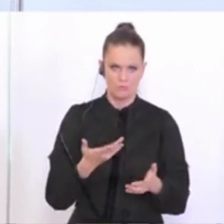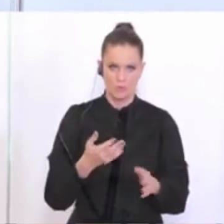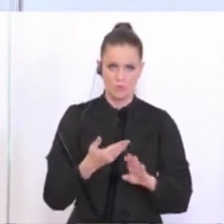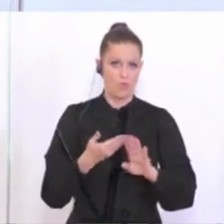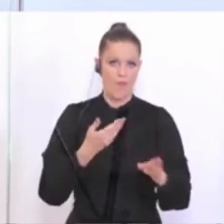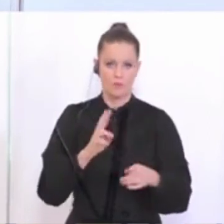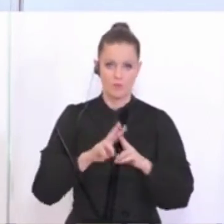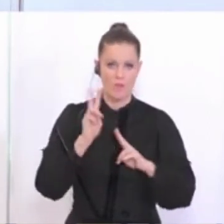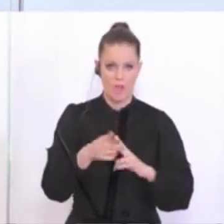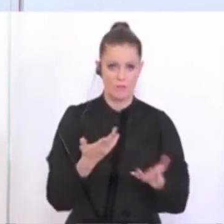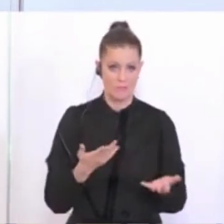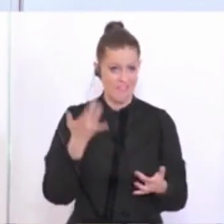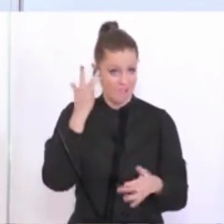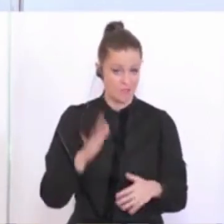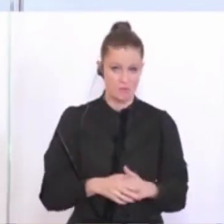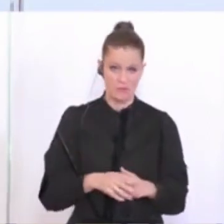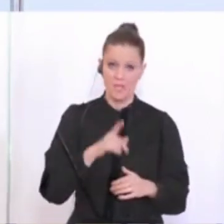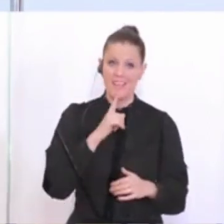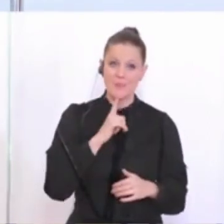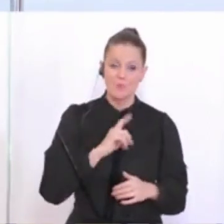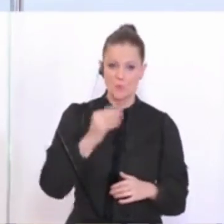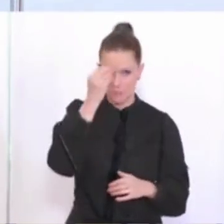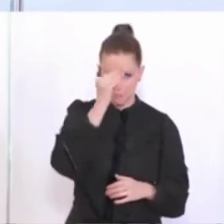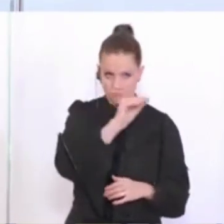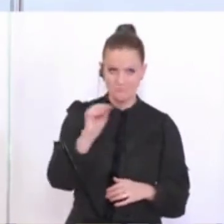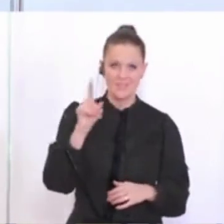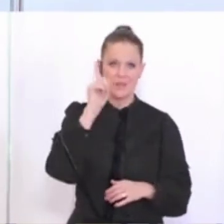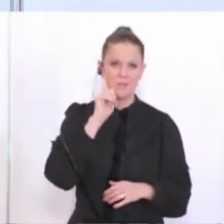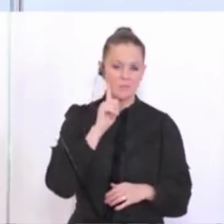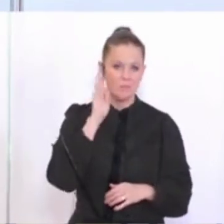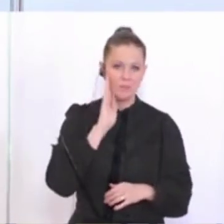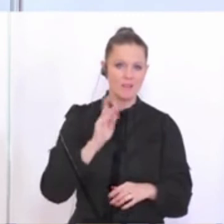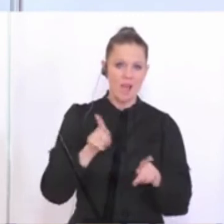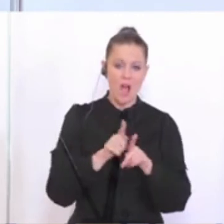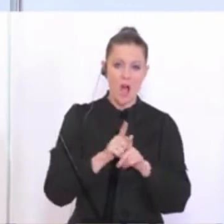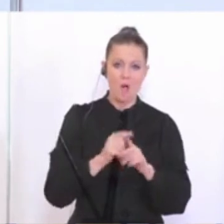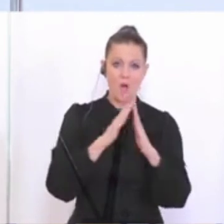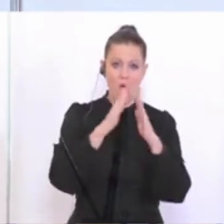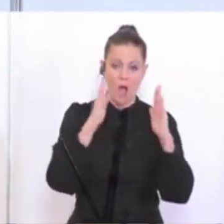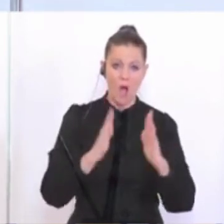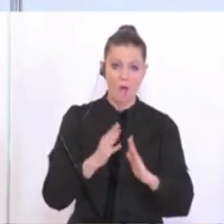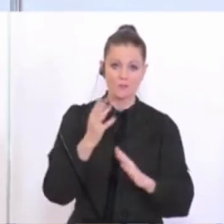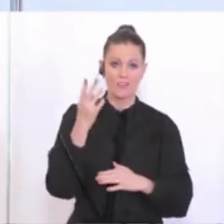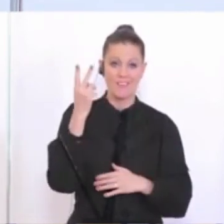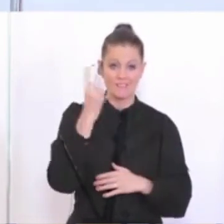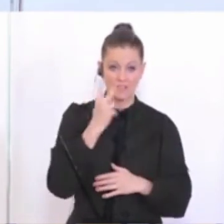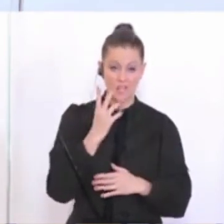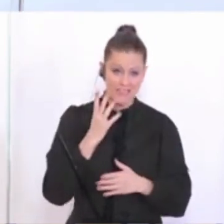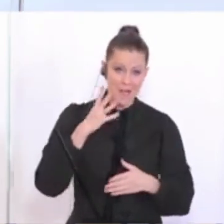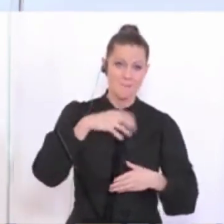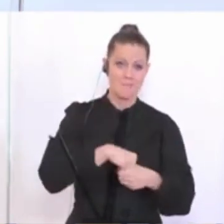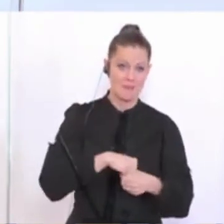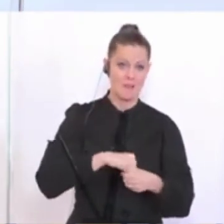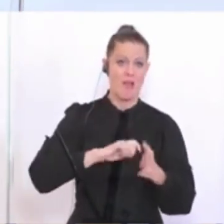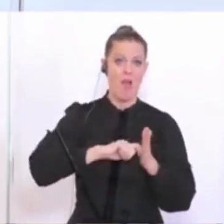Ich weiß auch gar nicht, ob es jemals dazu kommt. Ich habe ja nur gesagt, bitte auch zusätzlich den Hausverstand einstellen bei sportlicher Betätigung. An sich haben wir eigentlich